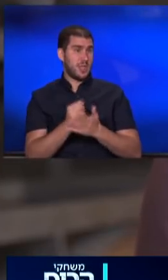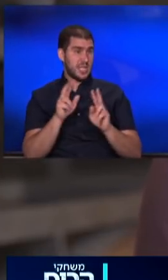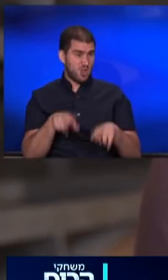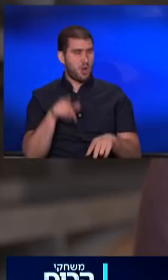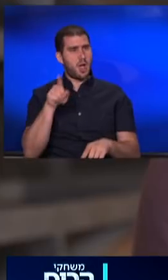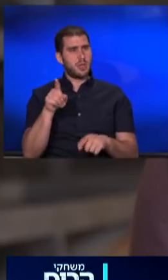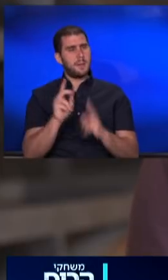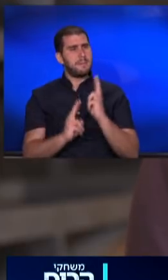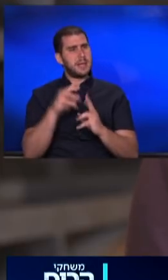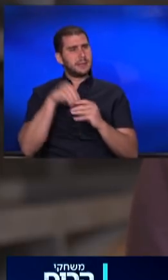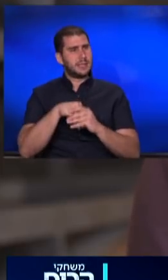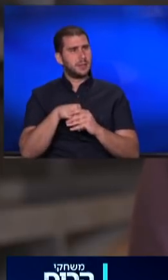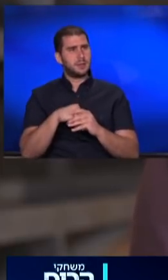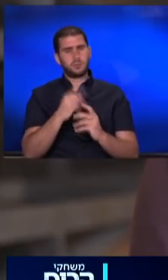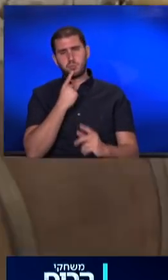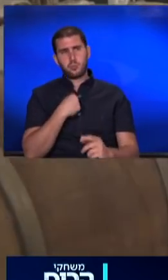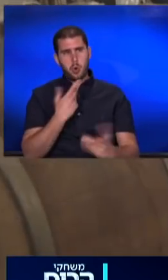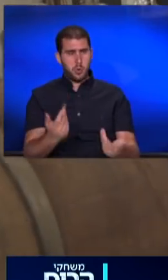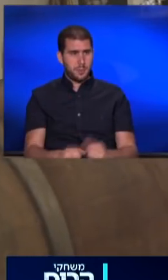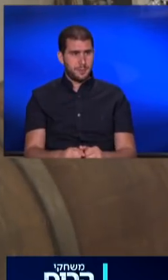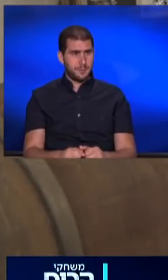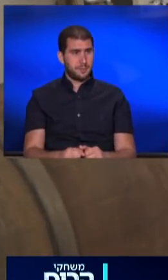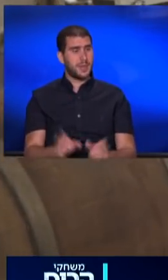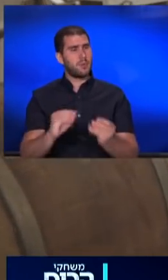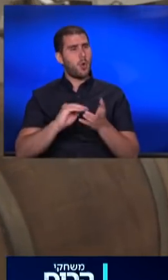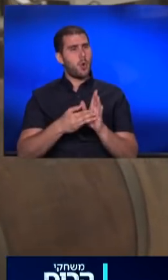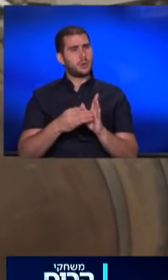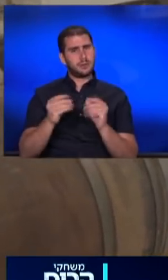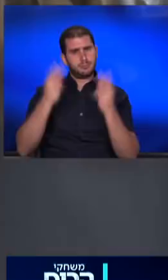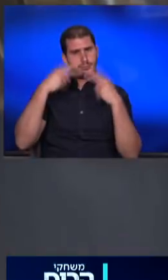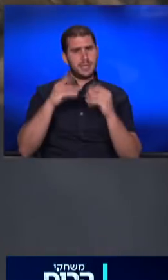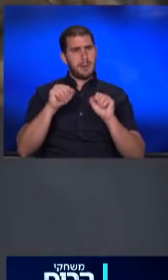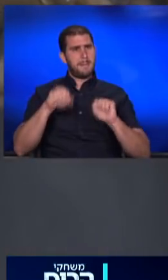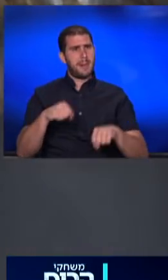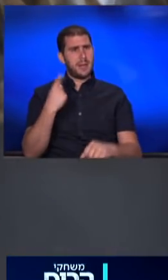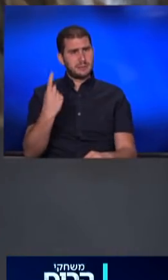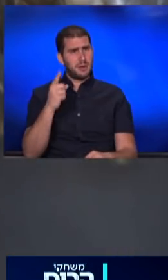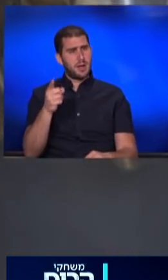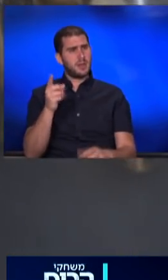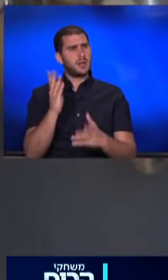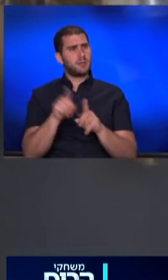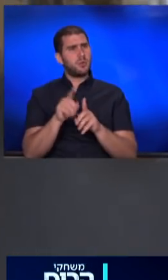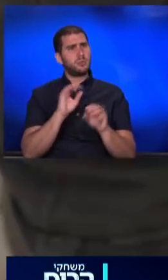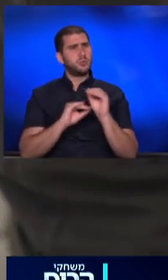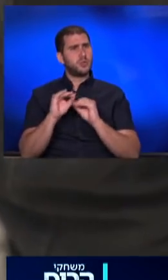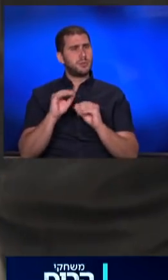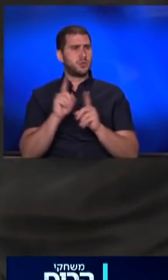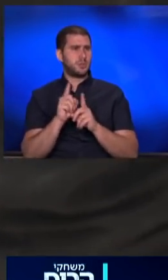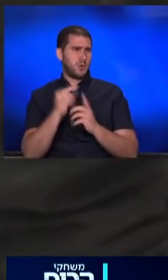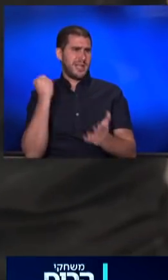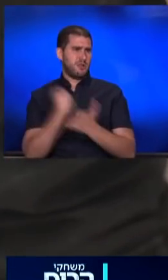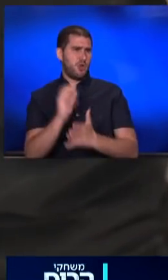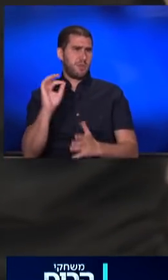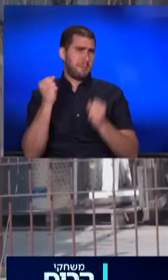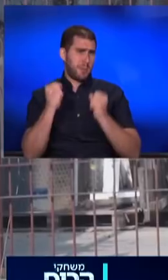בעצם מייצר בו את מה שאתה רוצה, אם הוא חוזק, ולכה לבין הבעלים, שאתה בעצם משתמש בלישון שלו,